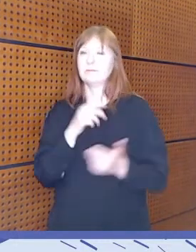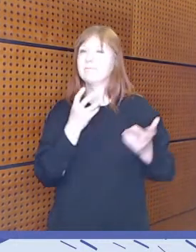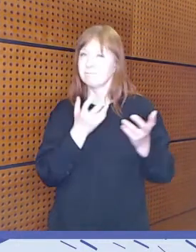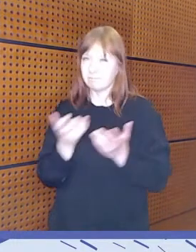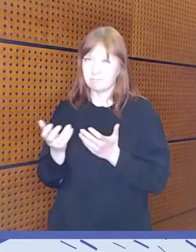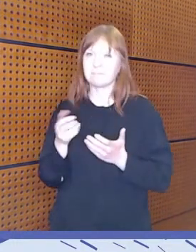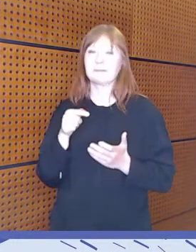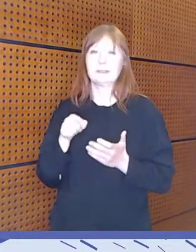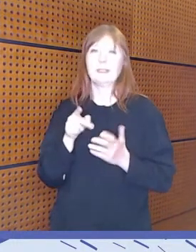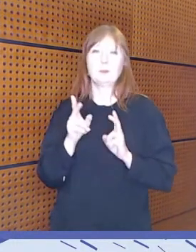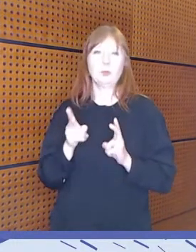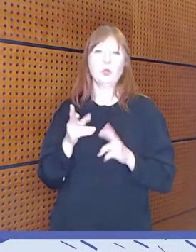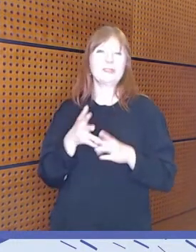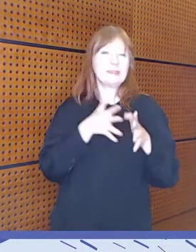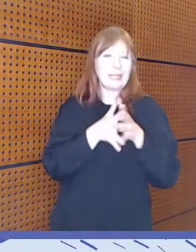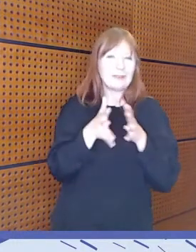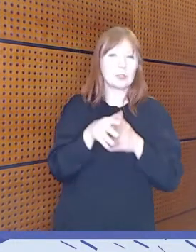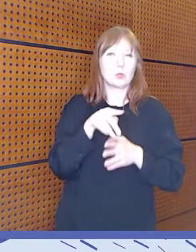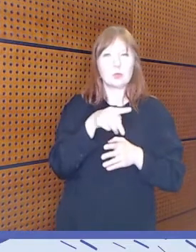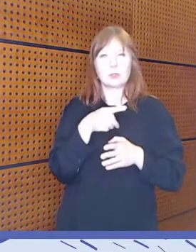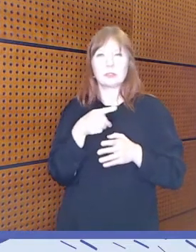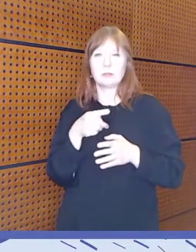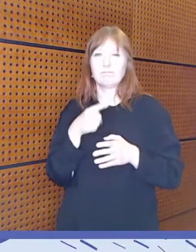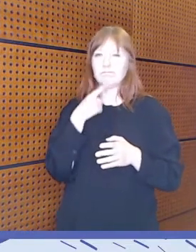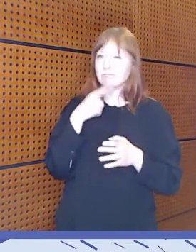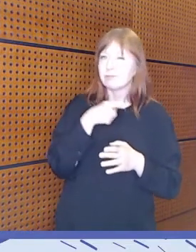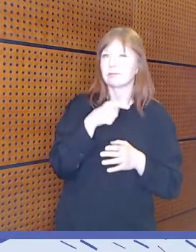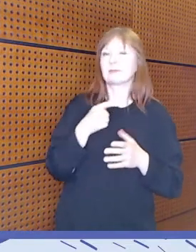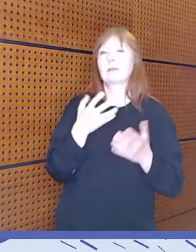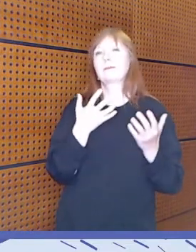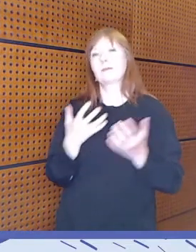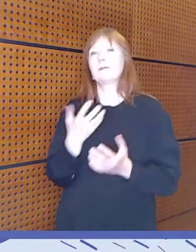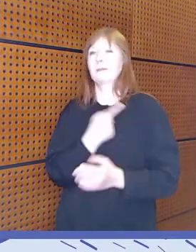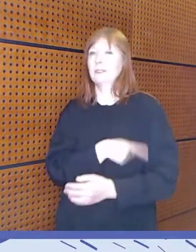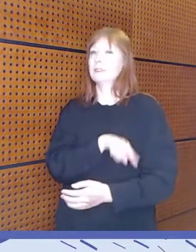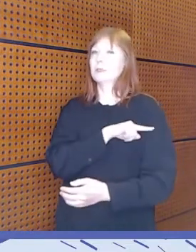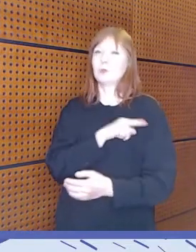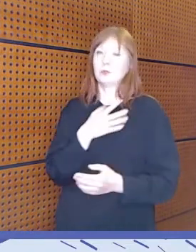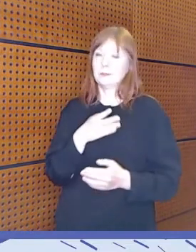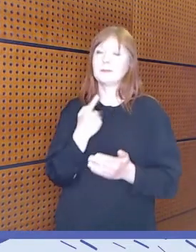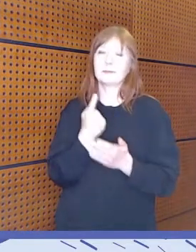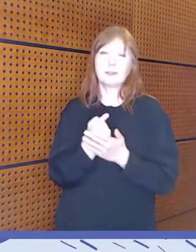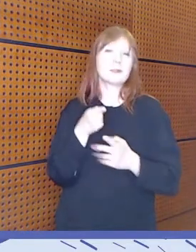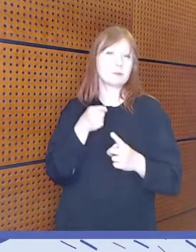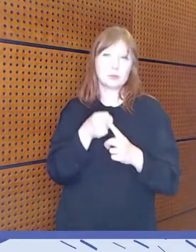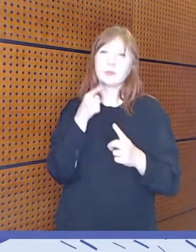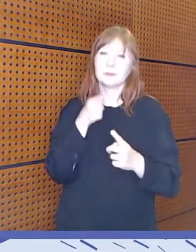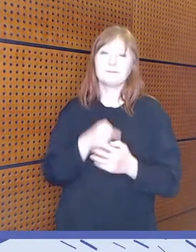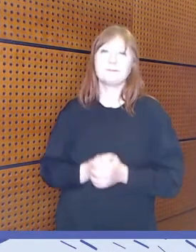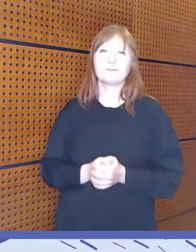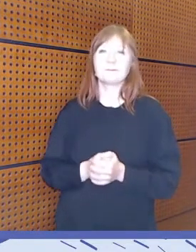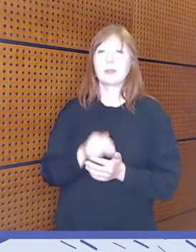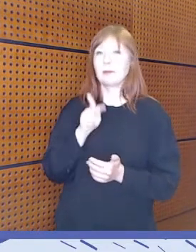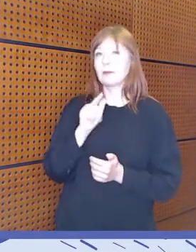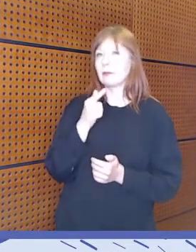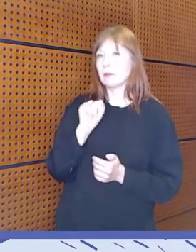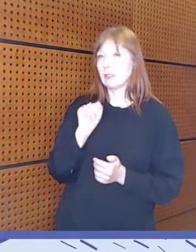tuossa selvityksessäkin. Todella tärkeä pointti. Vati, hyvä.